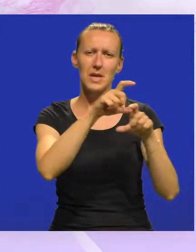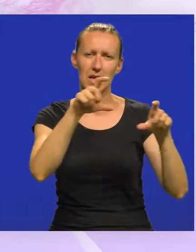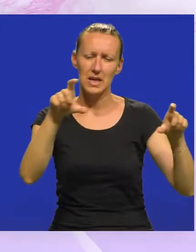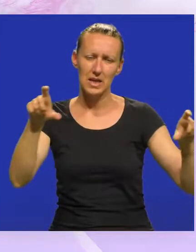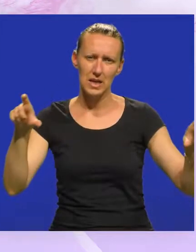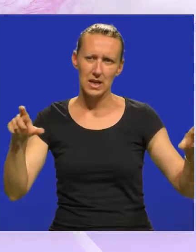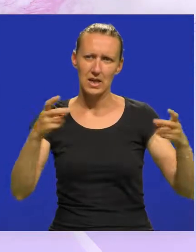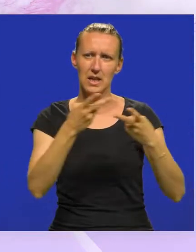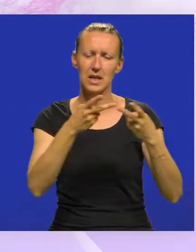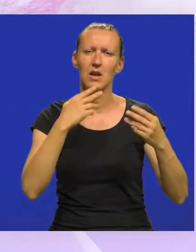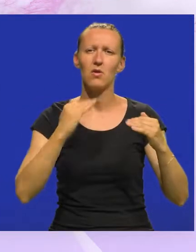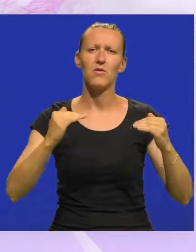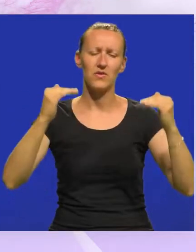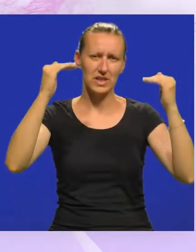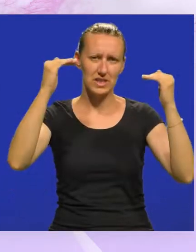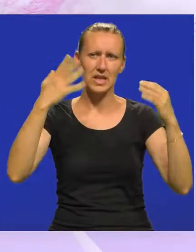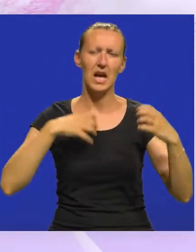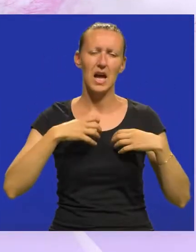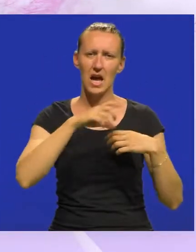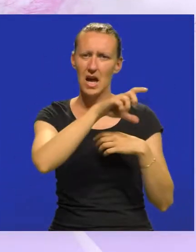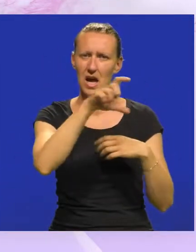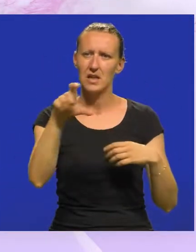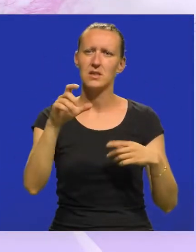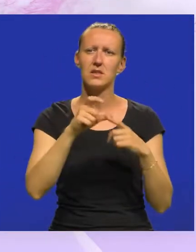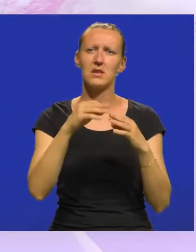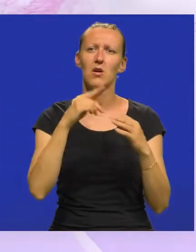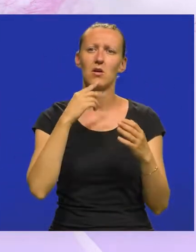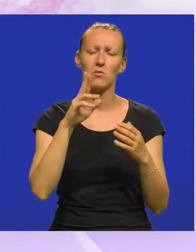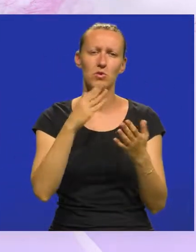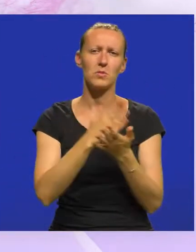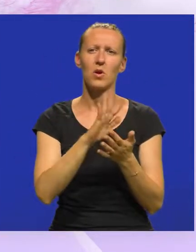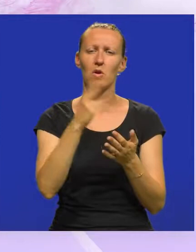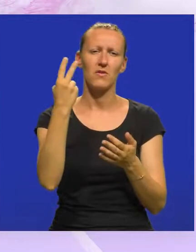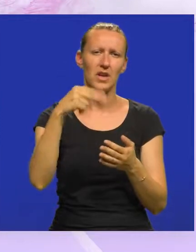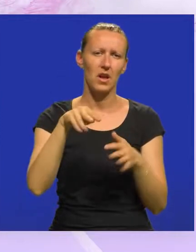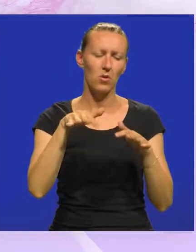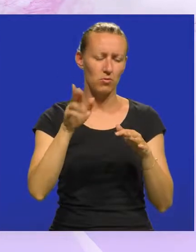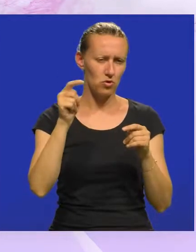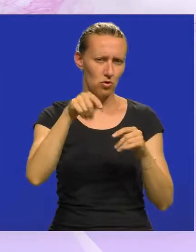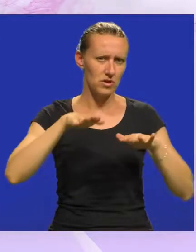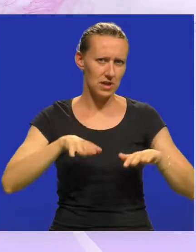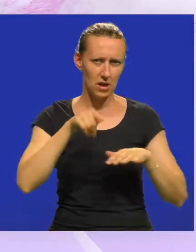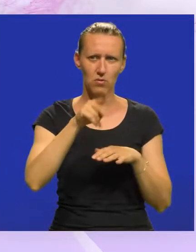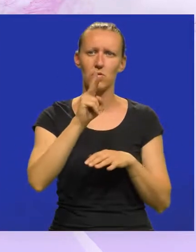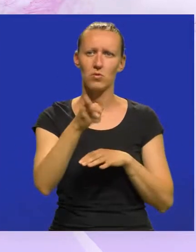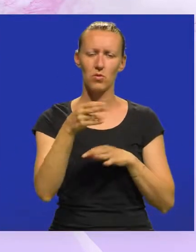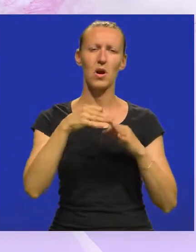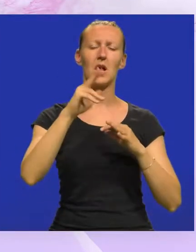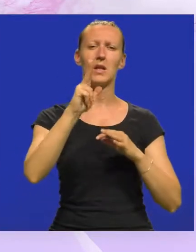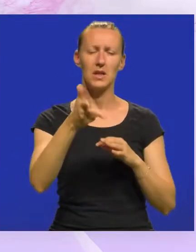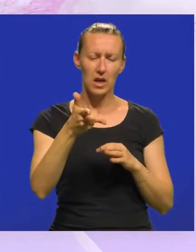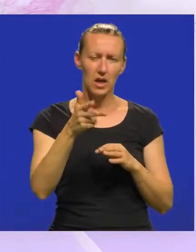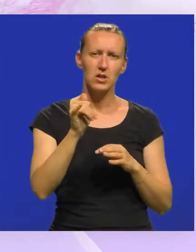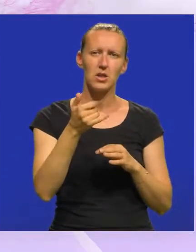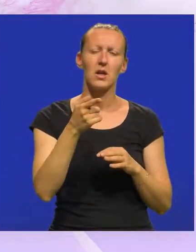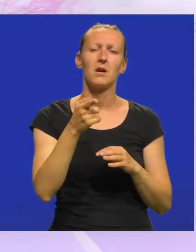konstrukcija u visini nekadašnjeg kazališta. Koje bi mogli primati oko 2000 posjetitelja, to je drugi aspekt. A treći